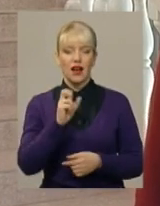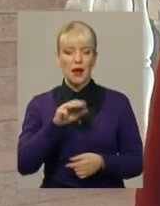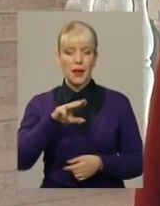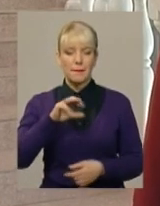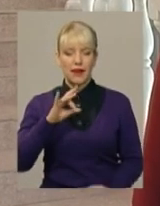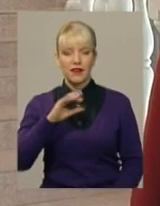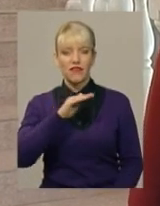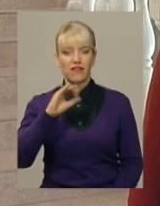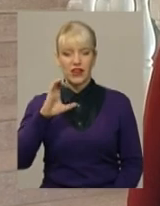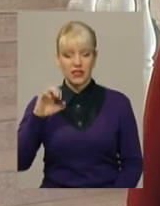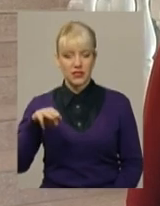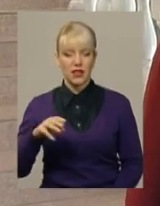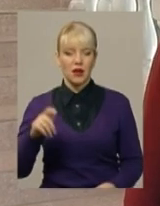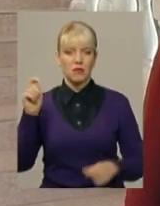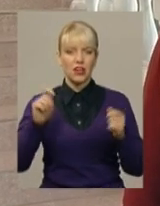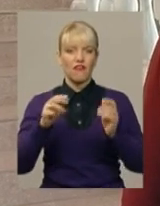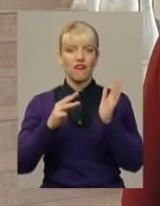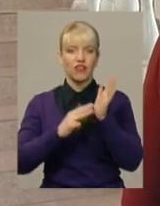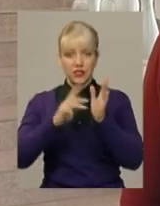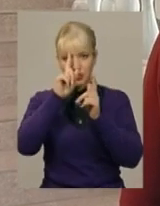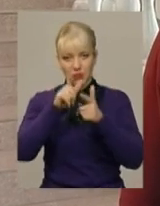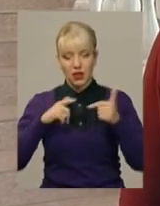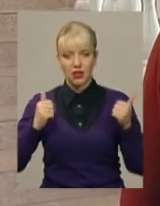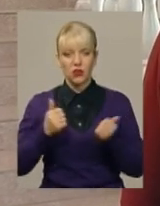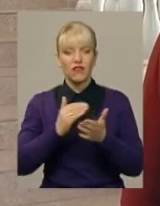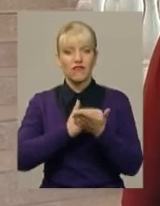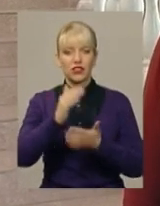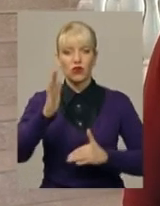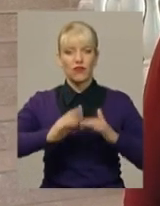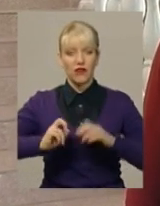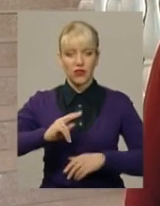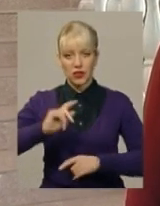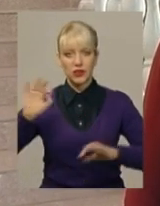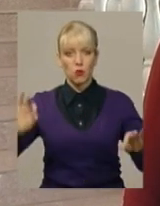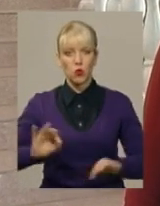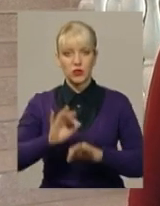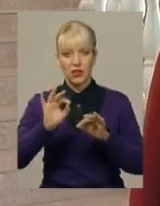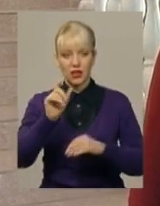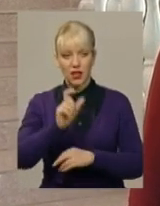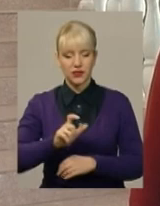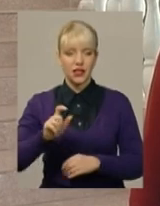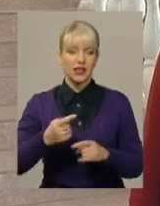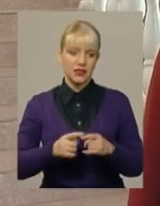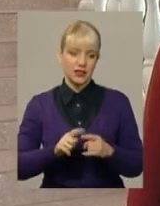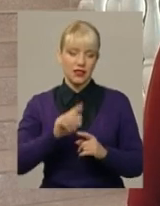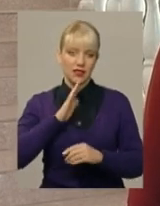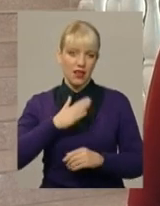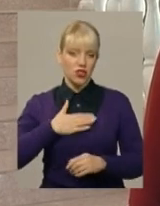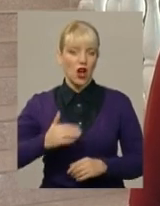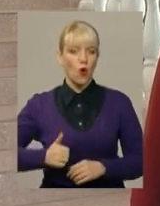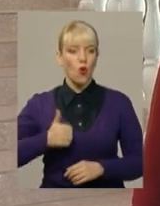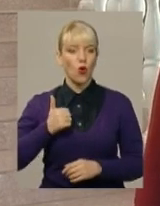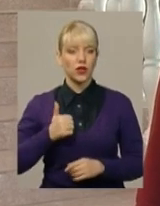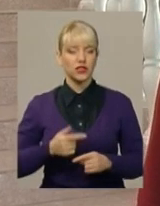з восьми країн, причому дуже висококваліфіковані музиканти, дуже такі відомі музиканти. І це наша гордість. Я думаю, що